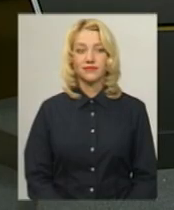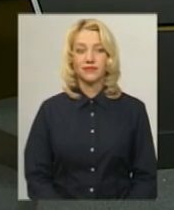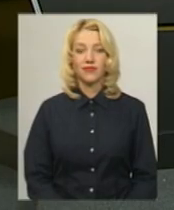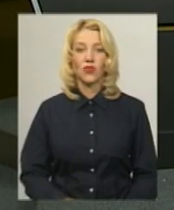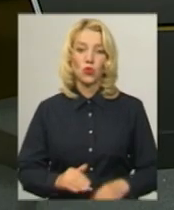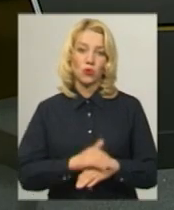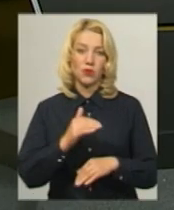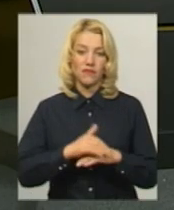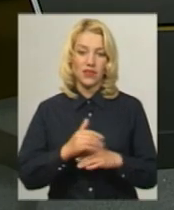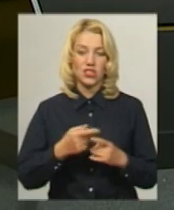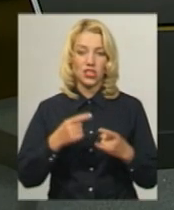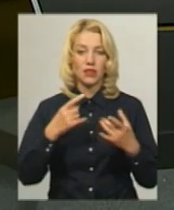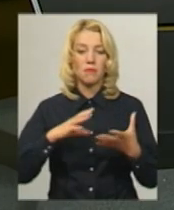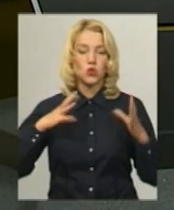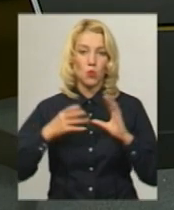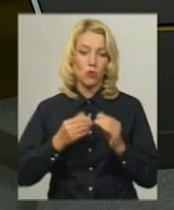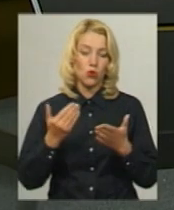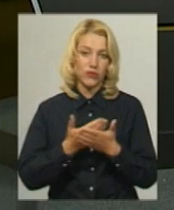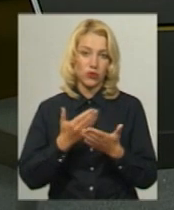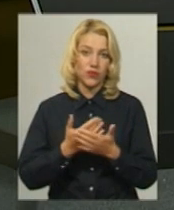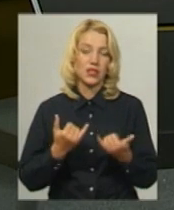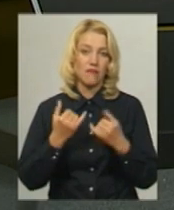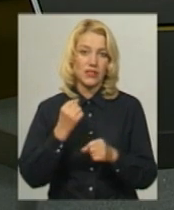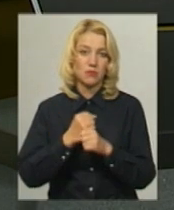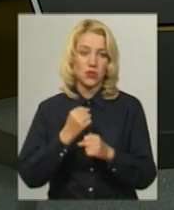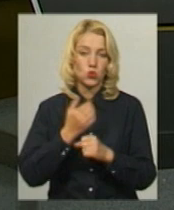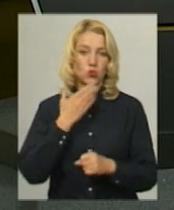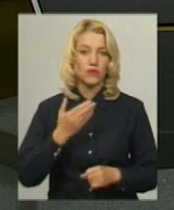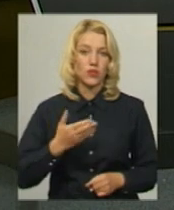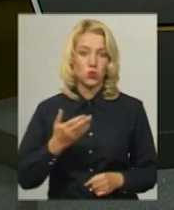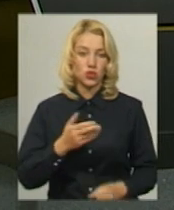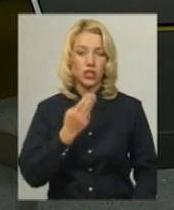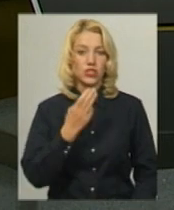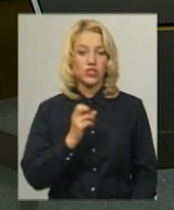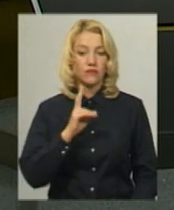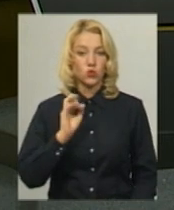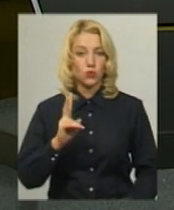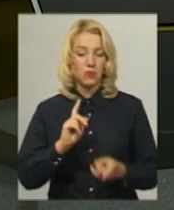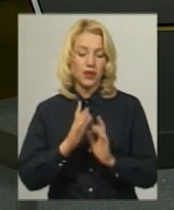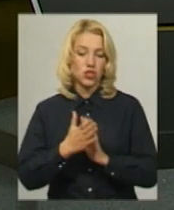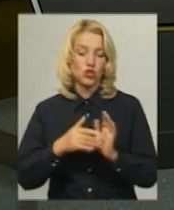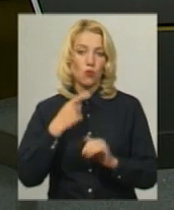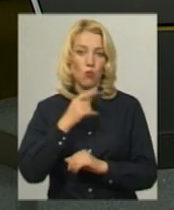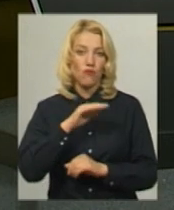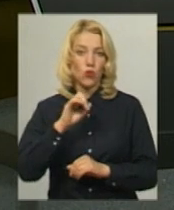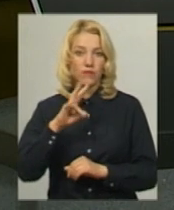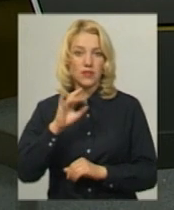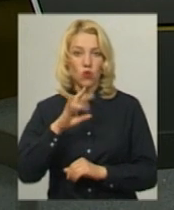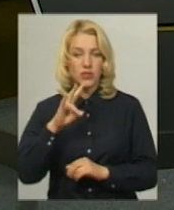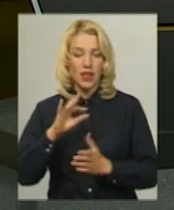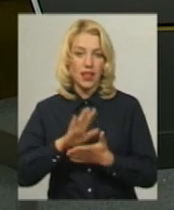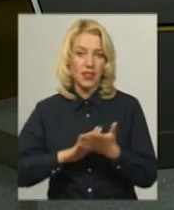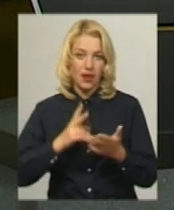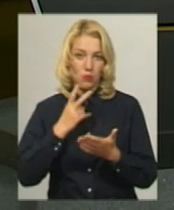Доброго вечора, в ефірі підсумковий випуск новин. У студії для вас працюють ведуча Катерина Шевчук. На жестову мову перекладає Оксана Фіновська.